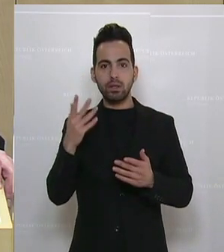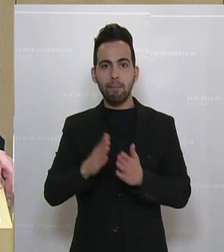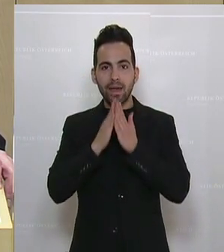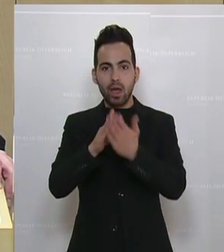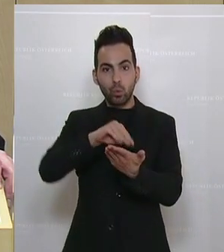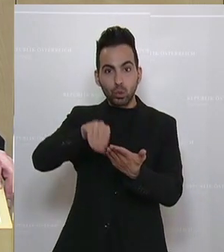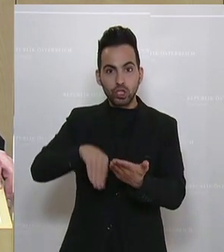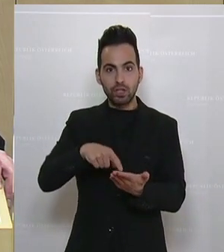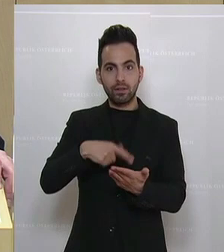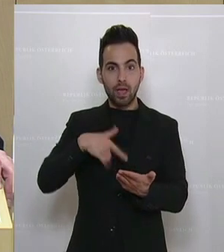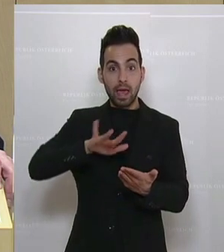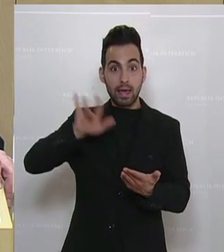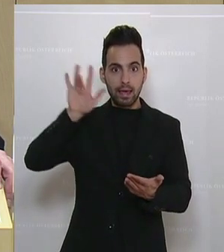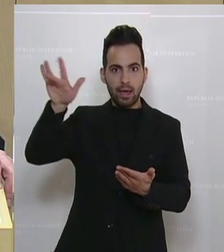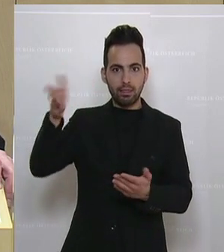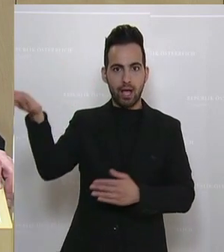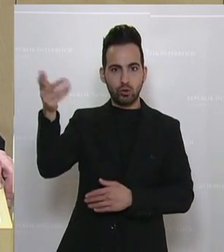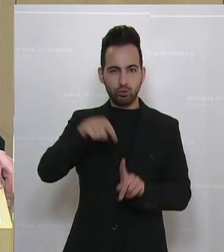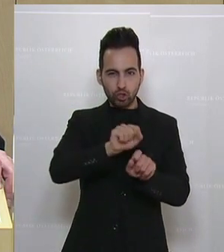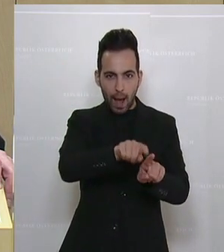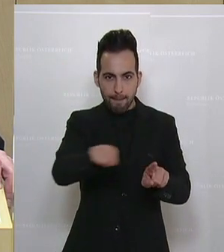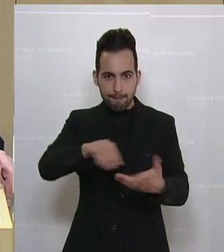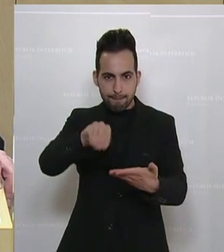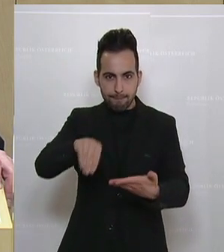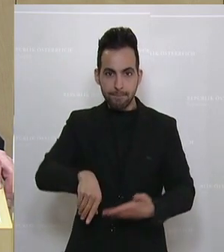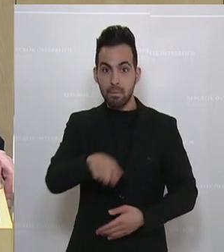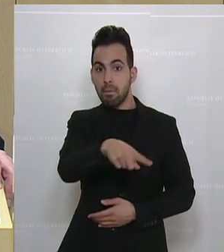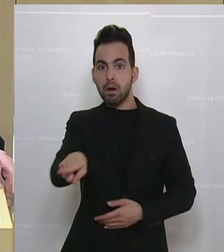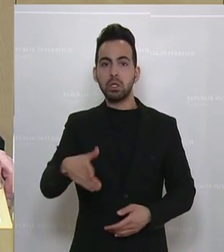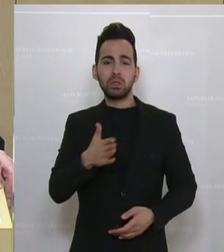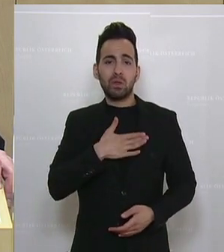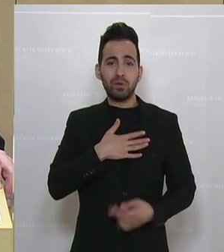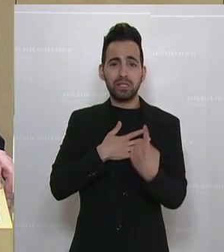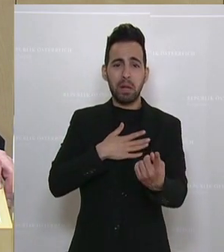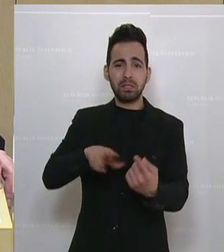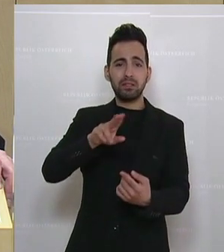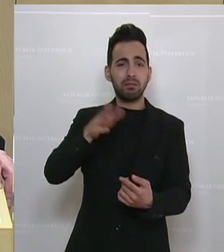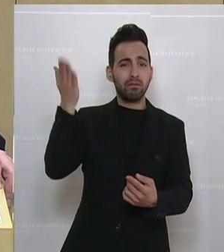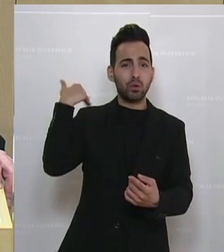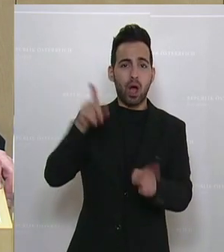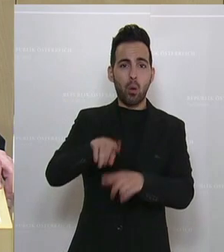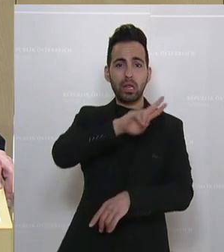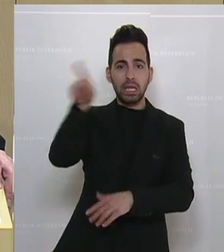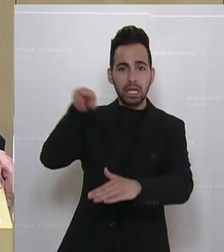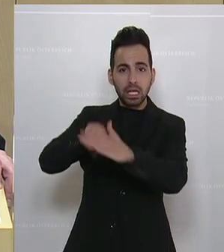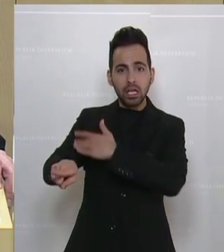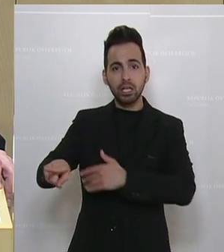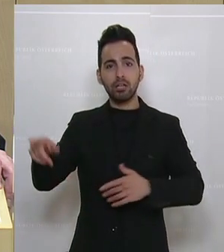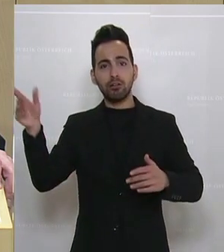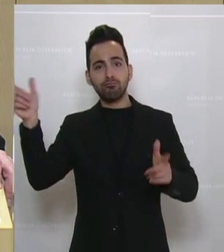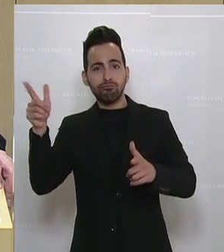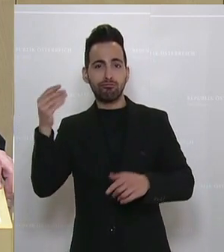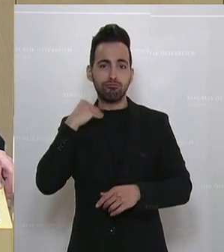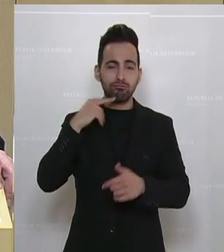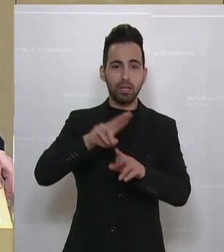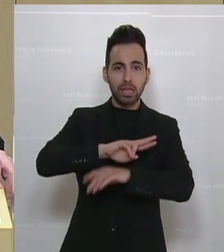unterschreiben, wenn es gegen die Gastronomie geht, genau die sind, die sowieso nie in die Gastronomie gehen und sich lieber,